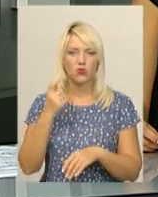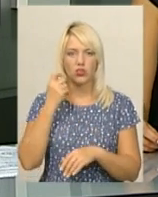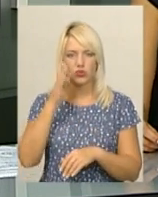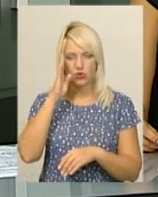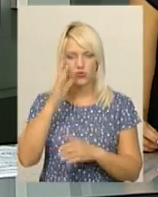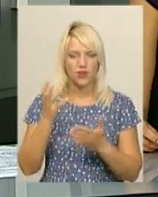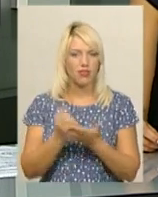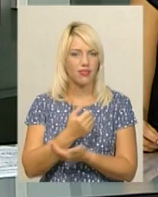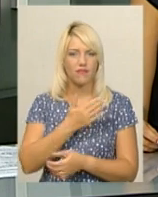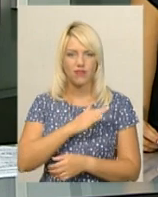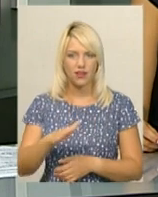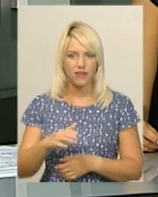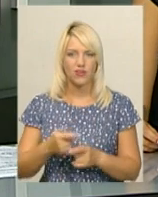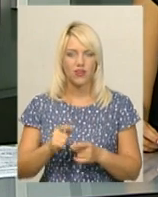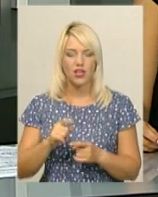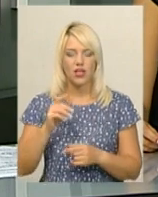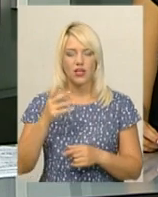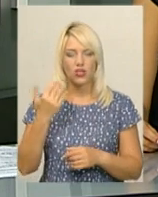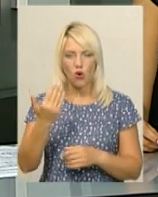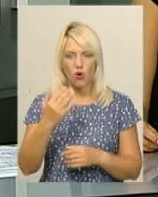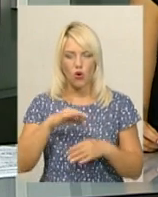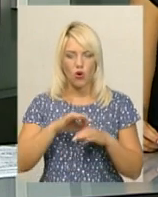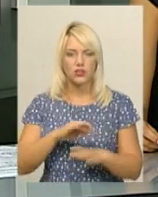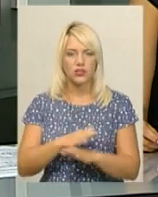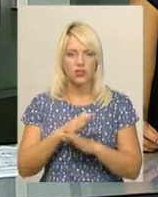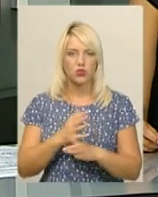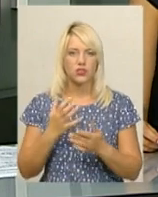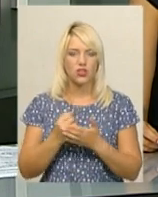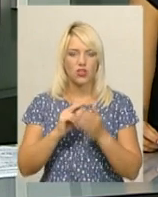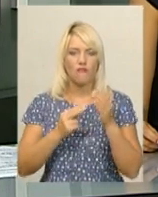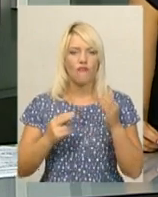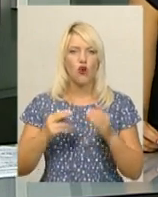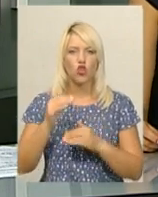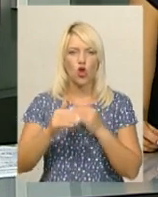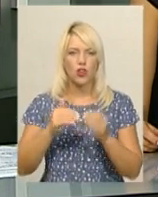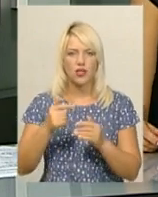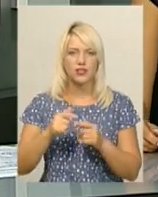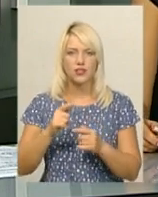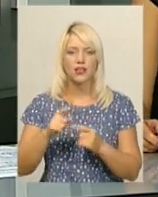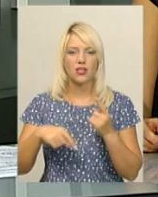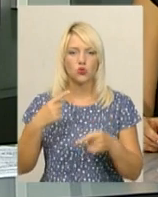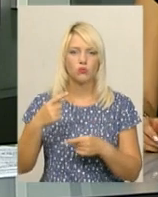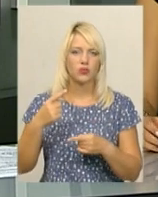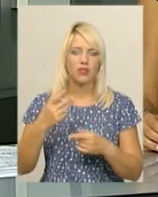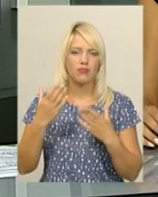виявили. Його тіло водолази знайшли зранку наступного дня. Наразі правоохоронці встановлюють обставини події.